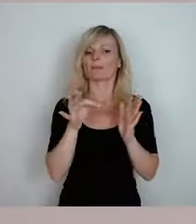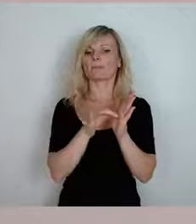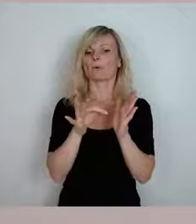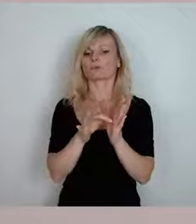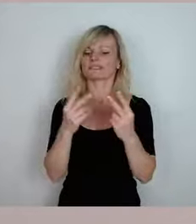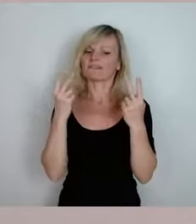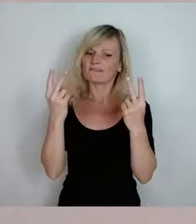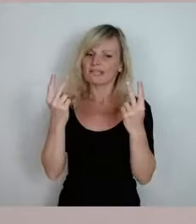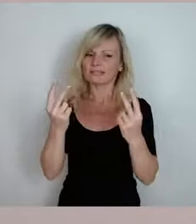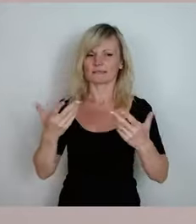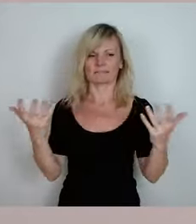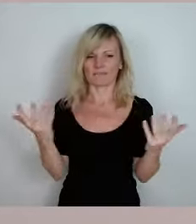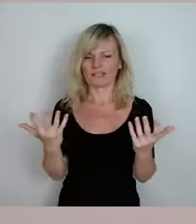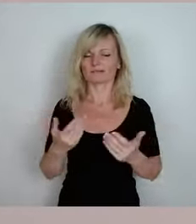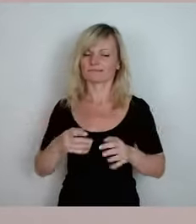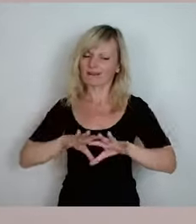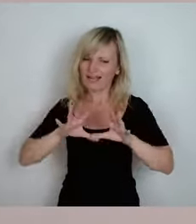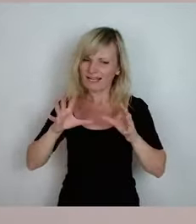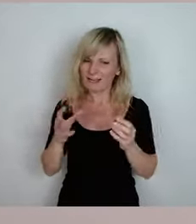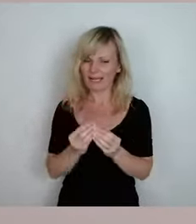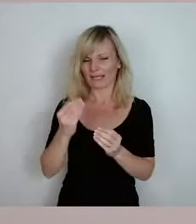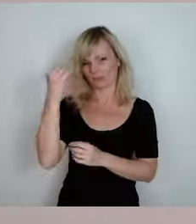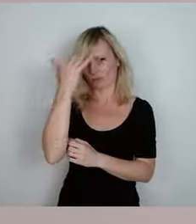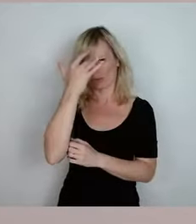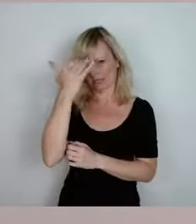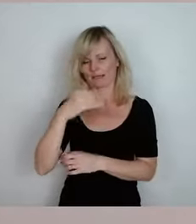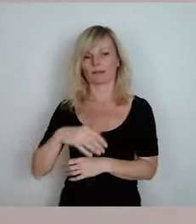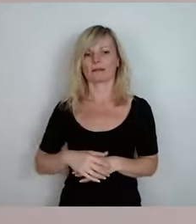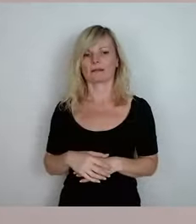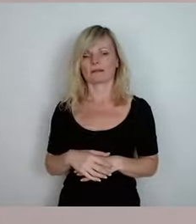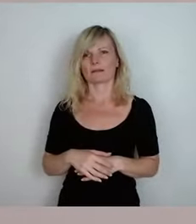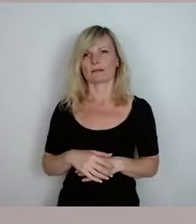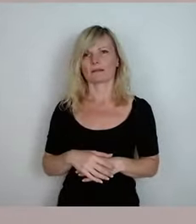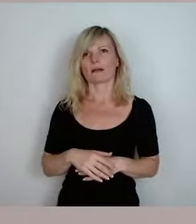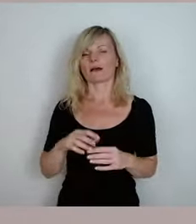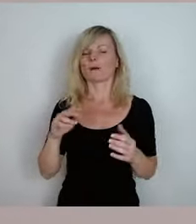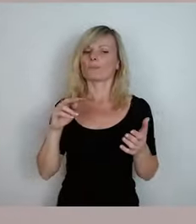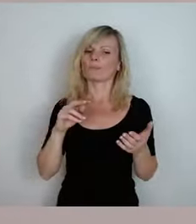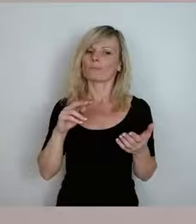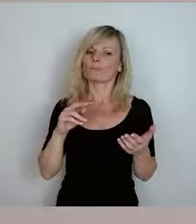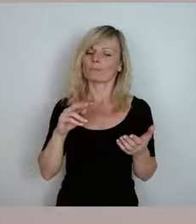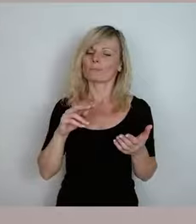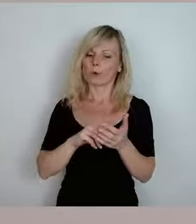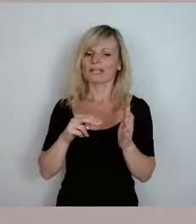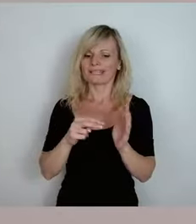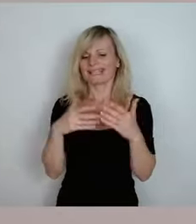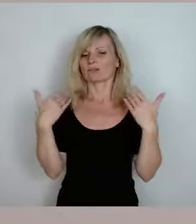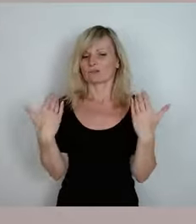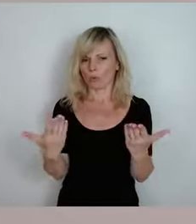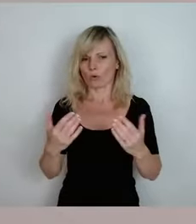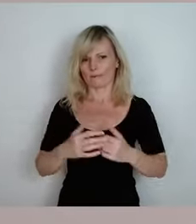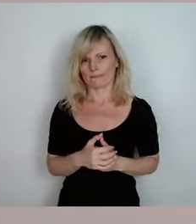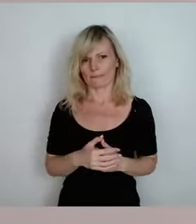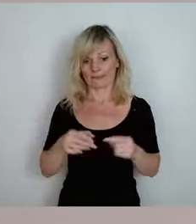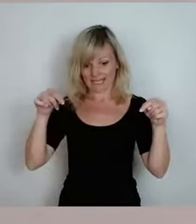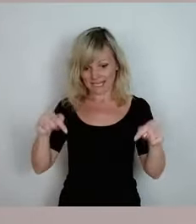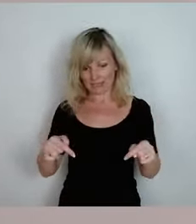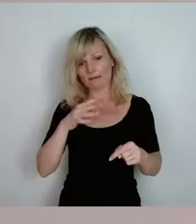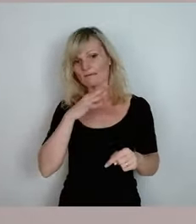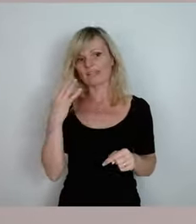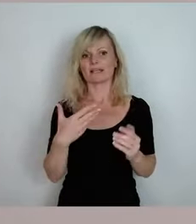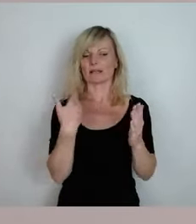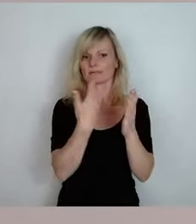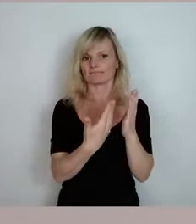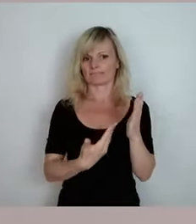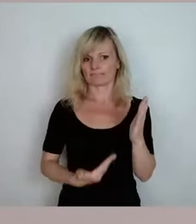muss man eben sich grundsätzlich überlegen, das ist, wenn man, das ist mal überhaupt Politik. Viele dieser Dinge, die hier diskutiert werden, werden